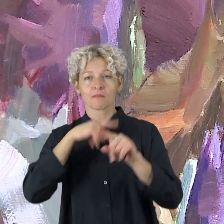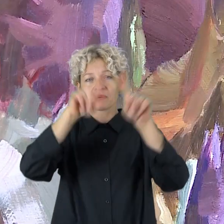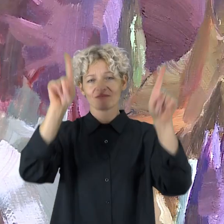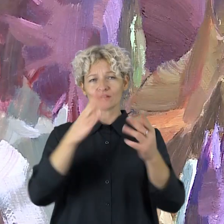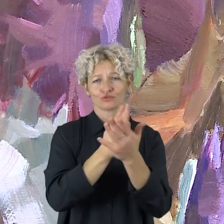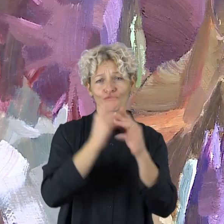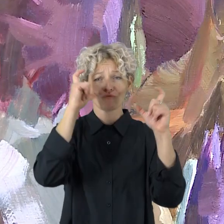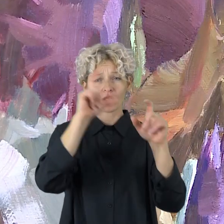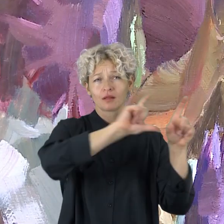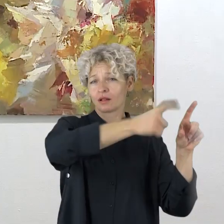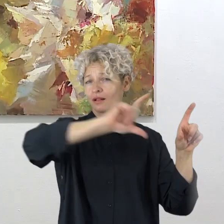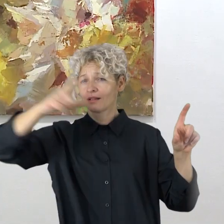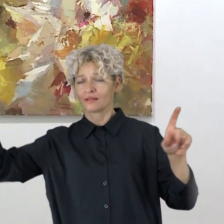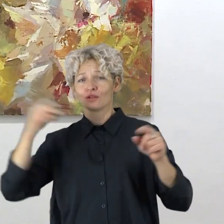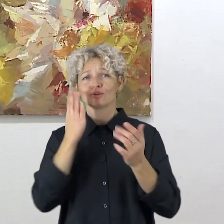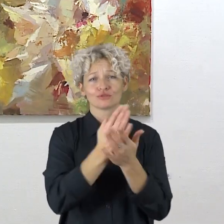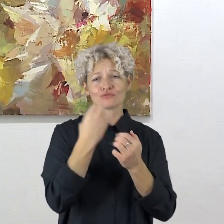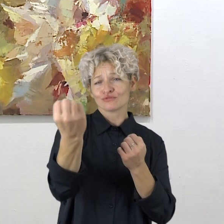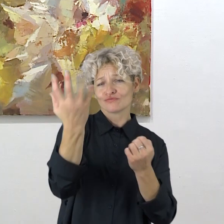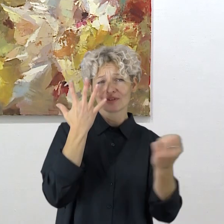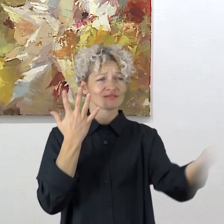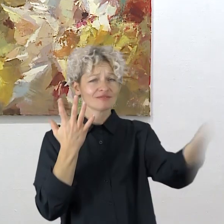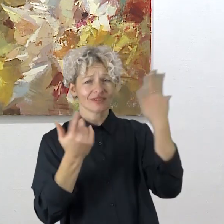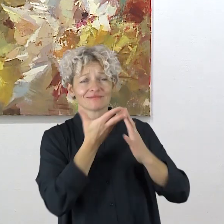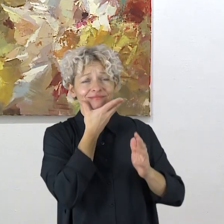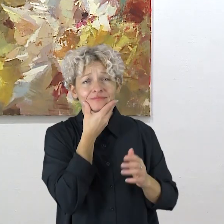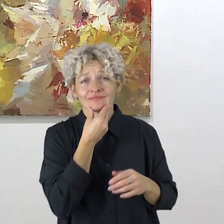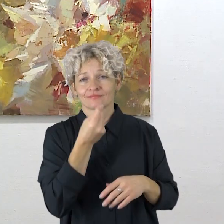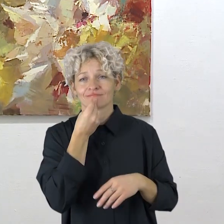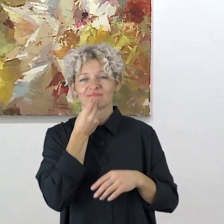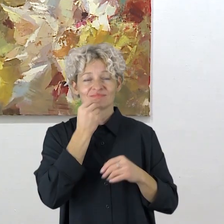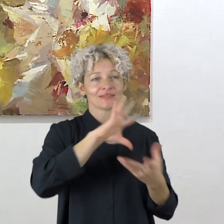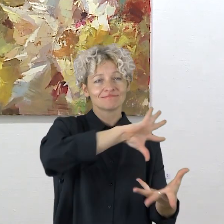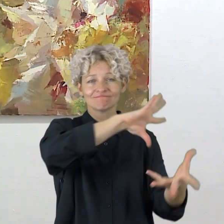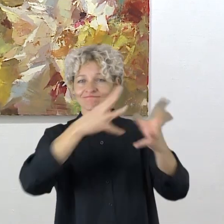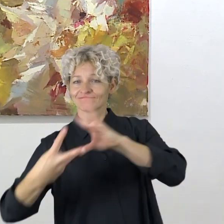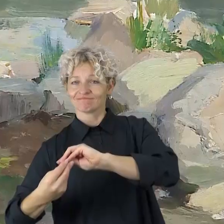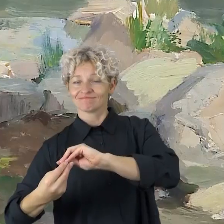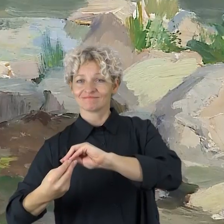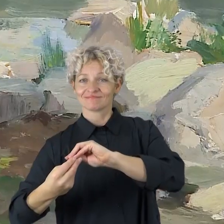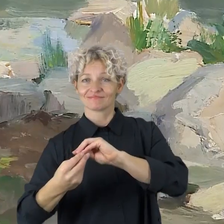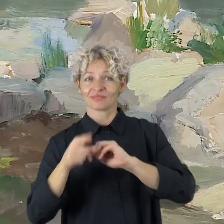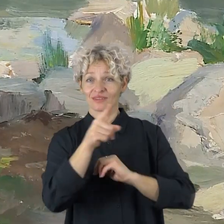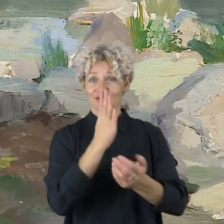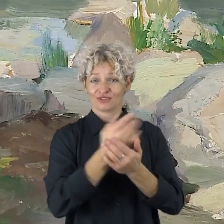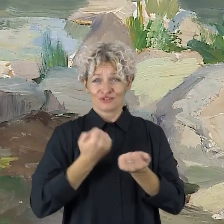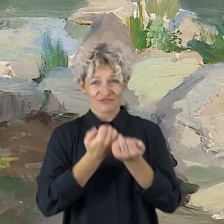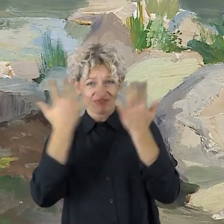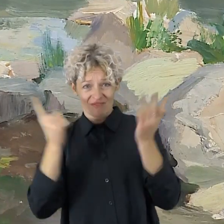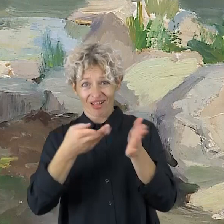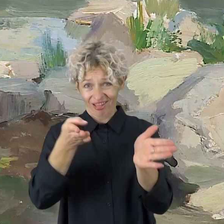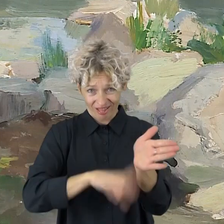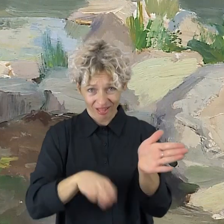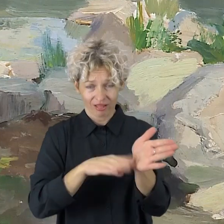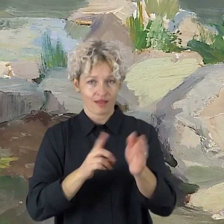šviesos ir spalvų žaismas. Pasak filosofo Jurgio Dėliauto, šviesa čia yra ne tik žodis, o tapybinė šviesa